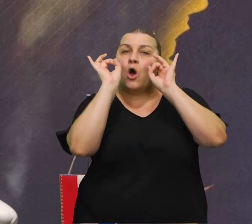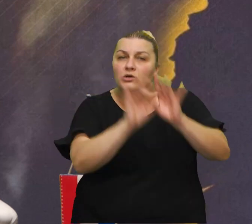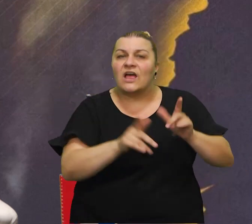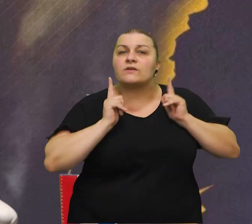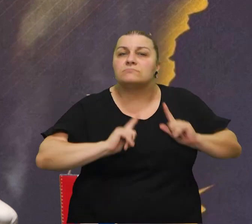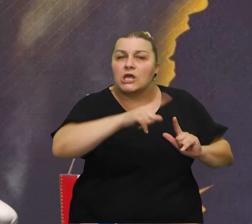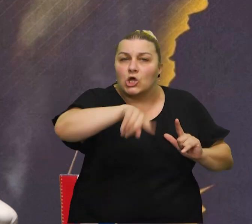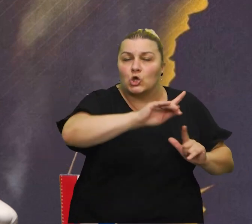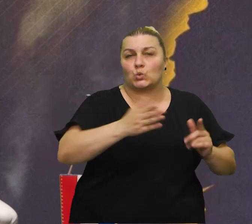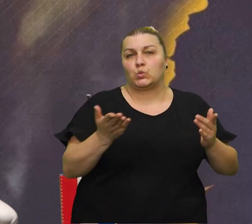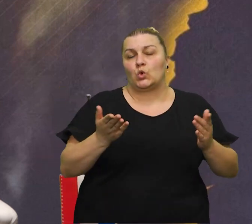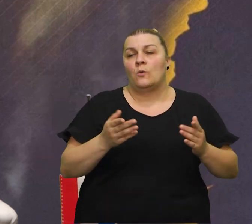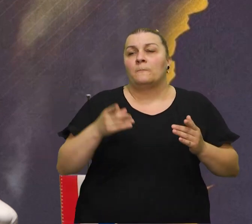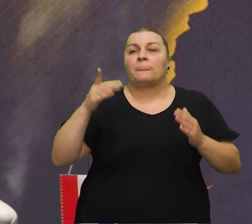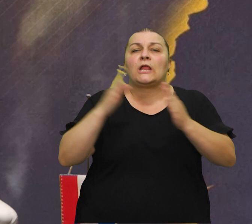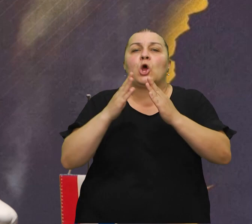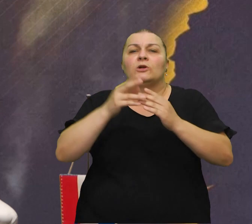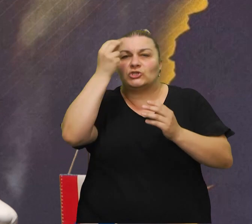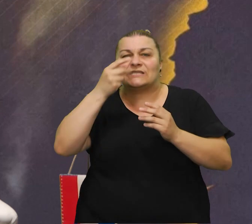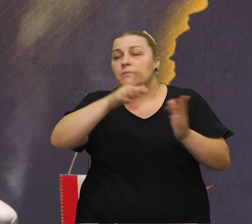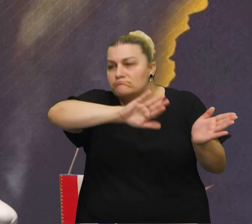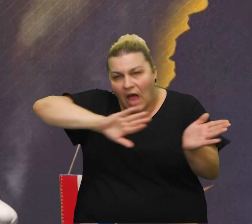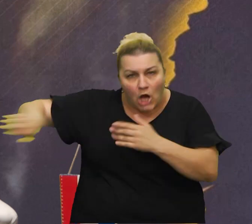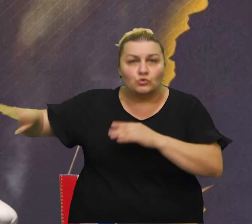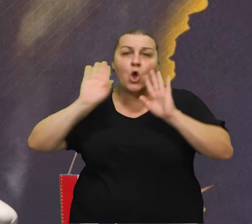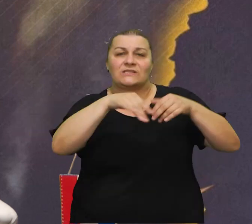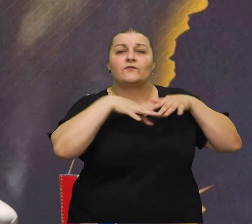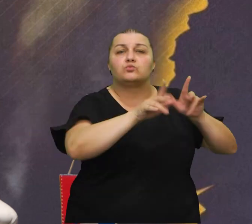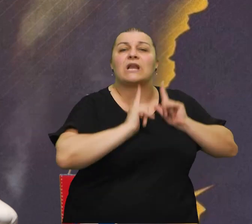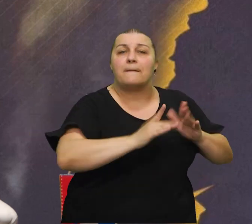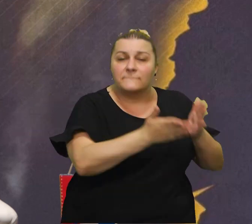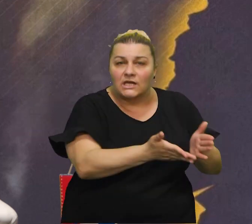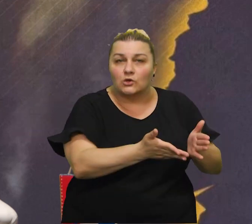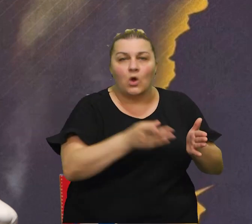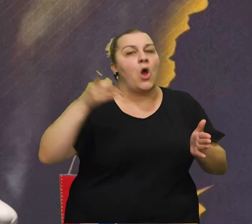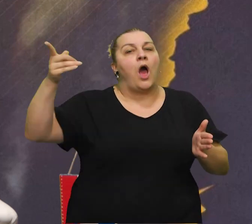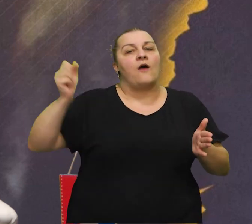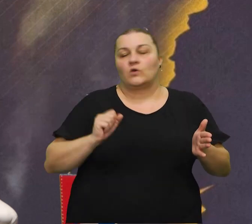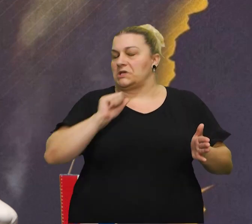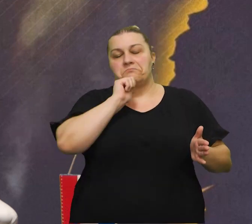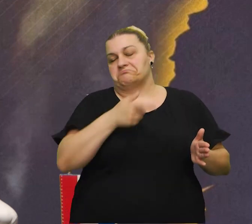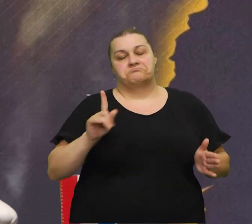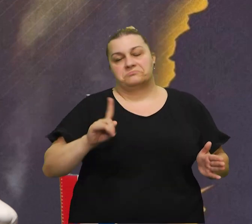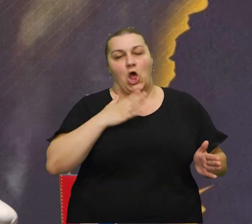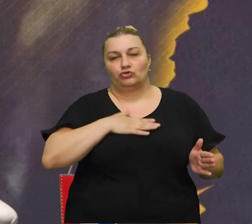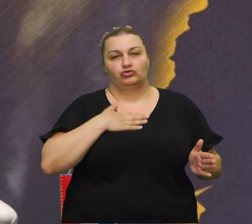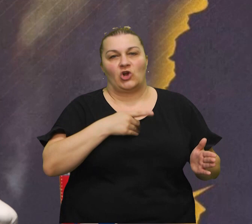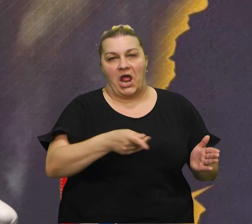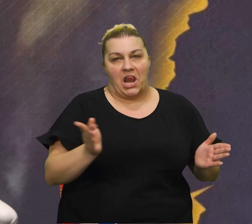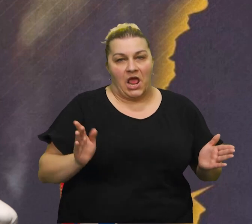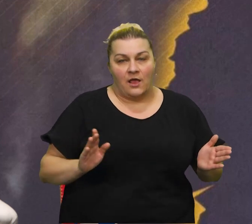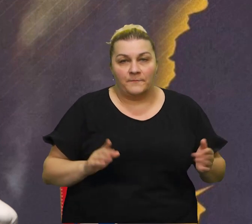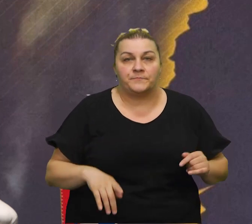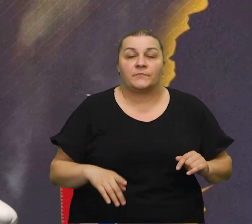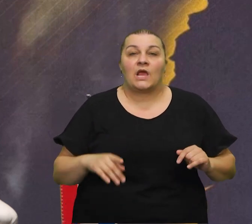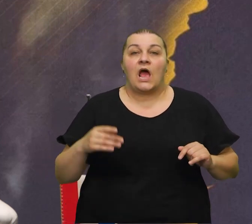da ti domaći Srbije četnice, da se maknuća iz, to znam, to sto posto znam. E sad, jesu li oni pristali na ovo, da